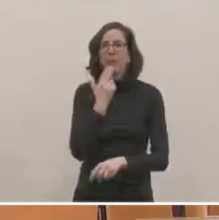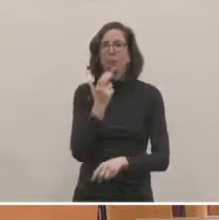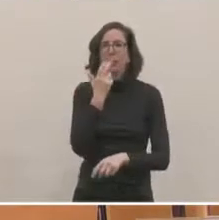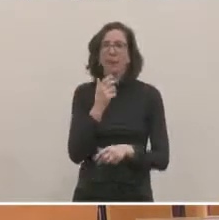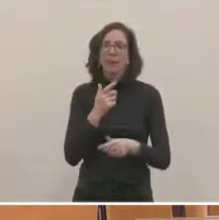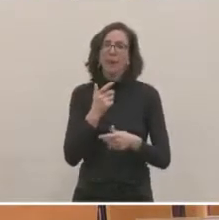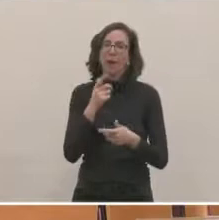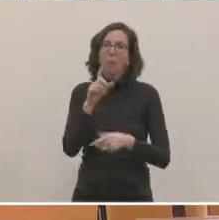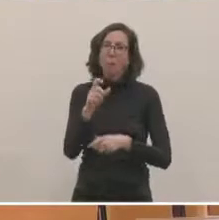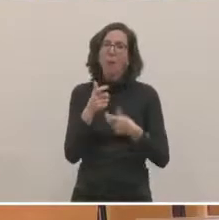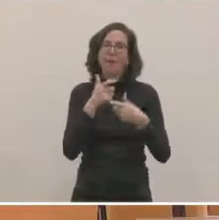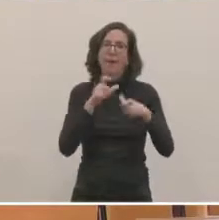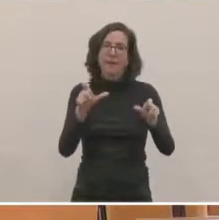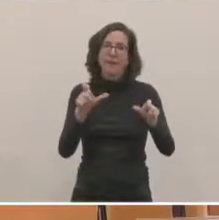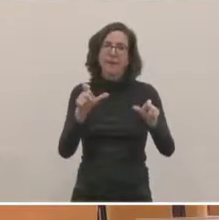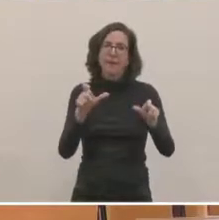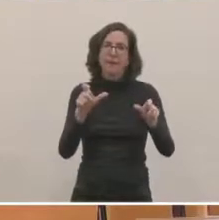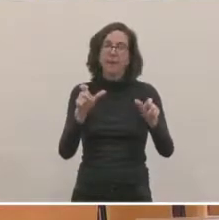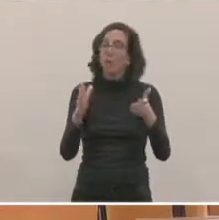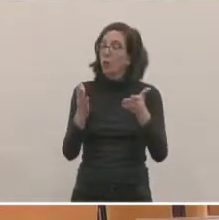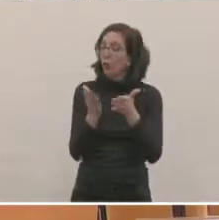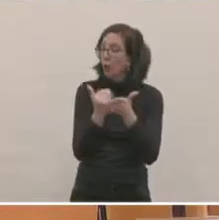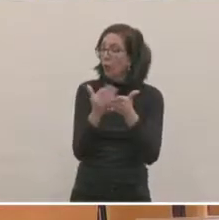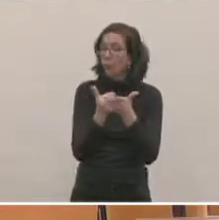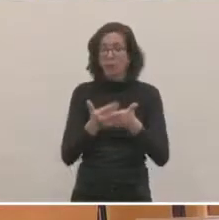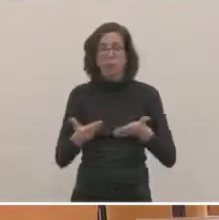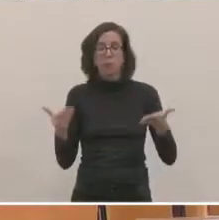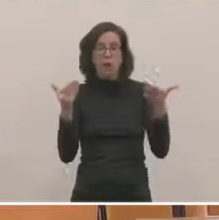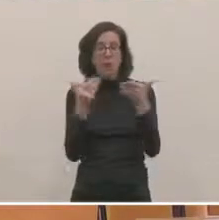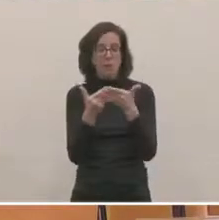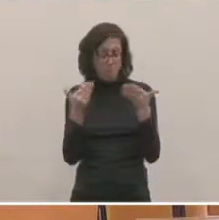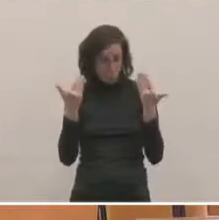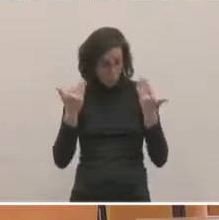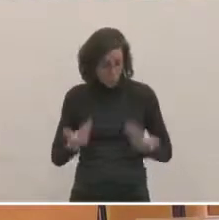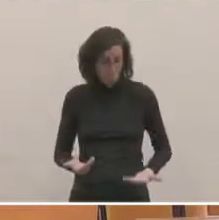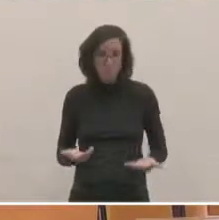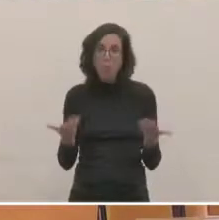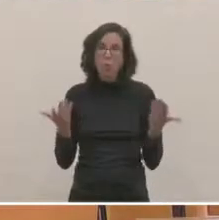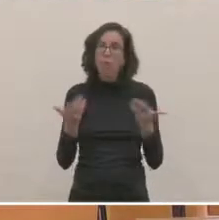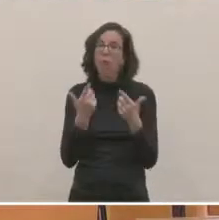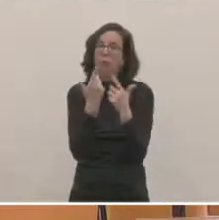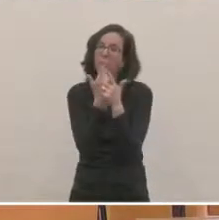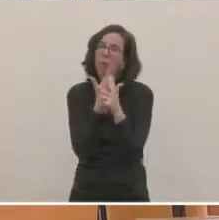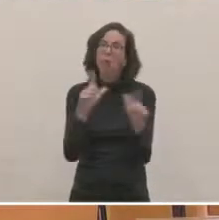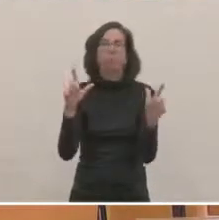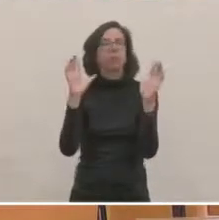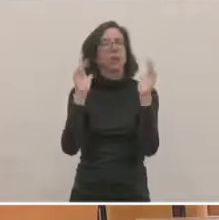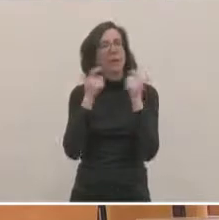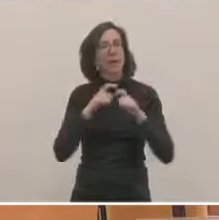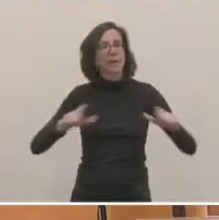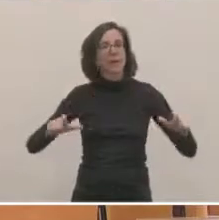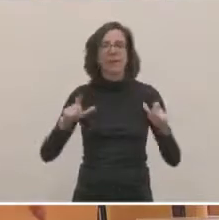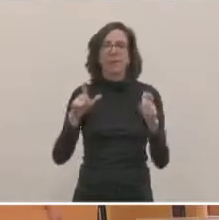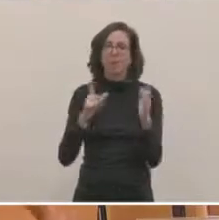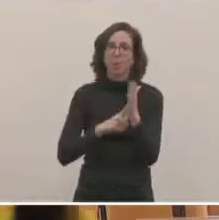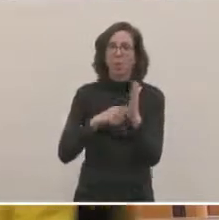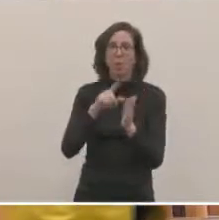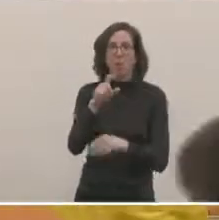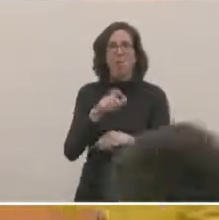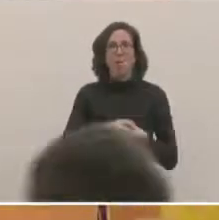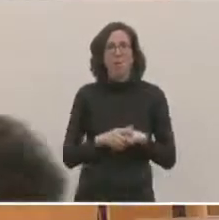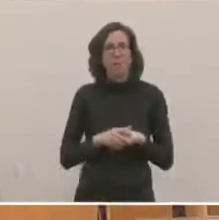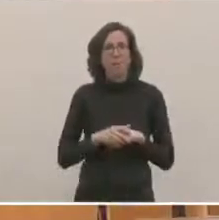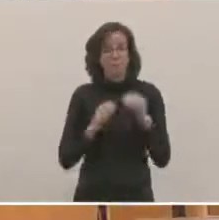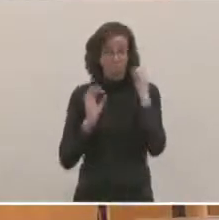situation. Et cela signifie que les premiers mètres cubes, désormais la loi, je le regrette, a supprimé la